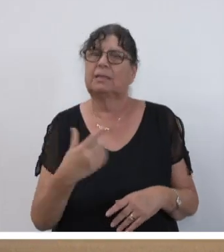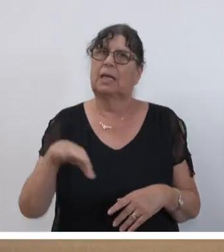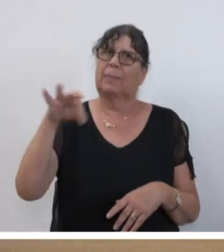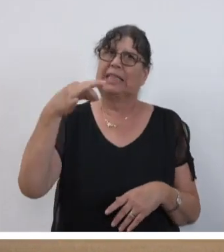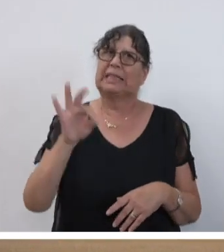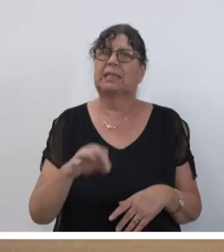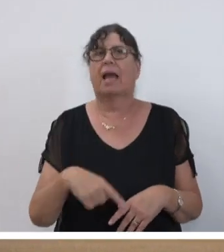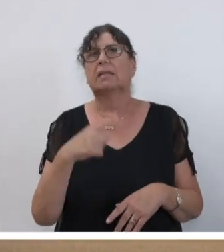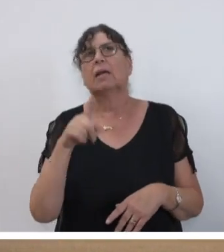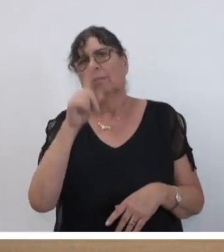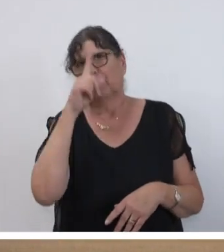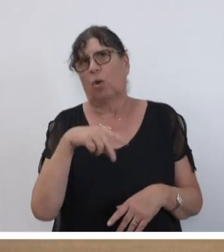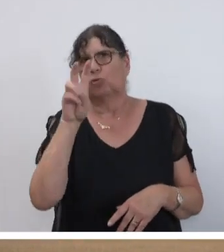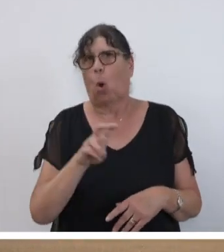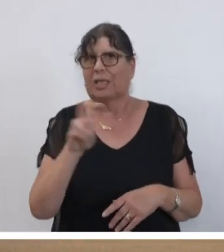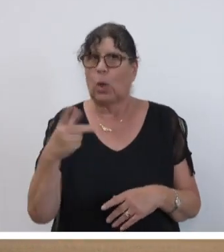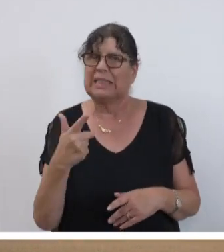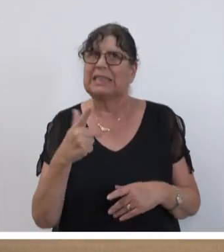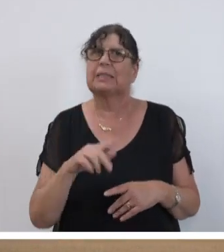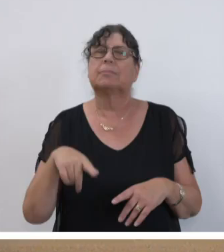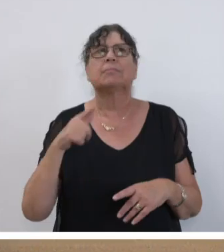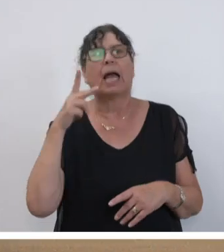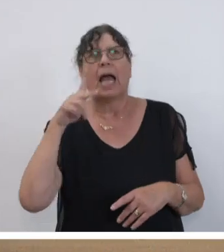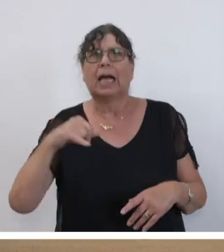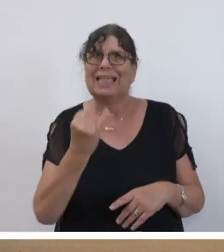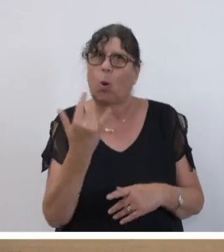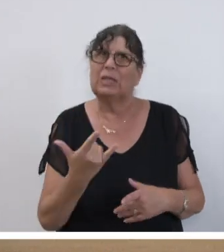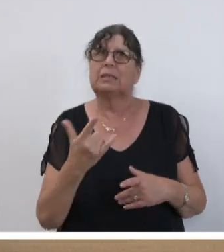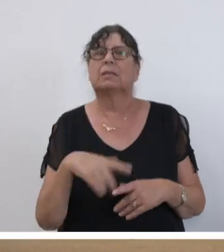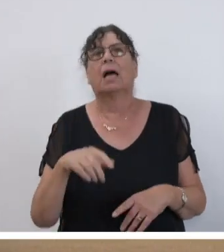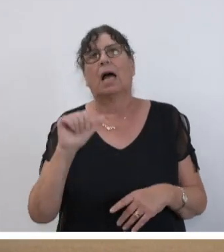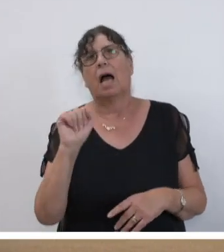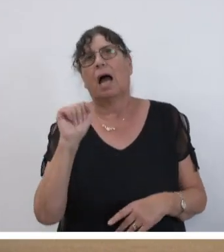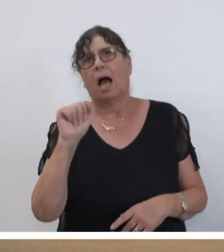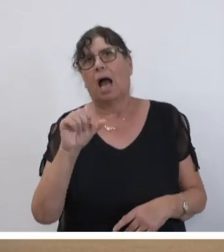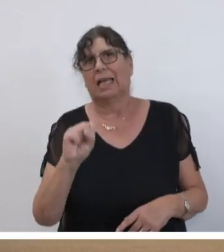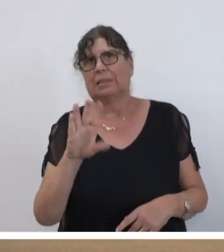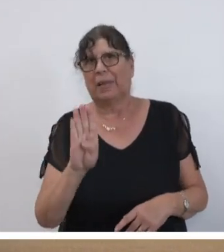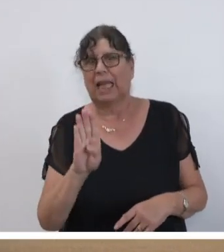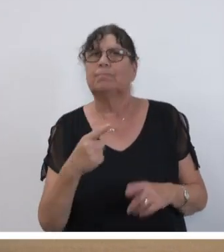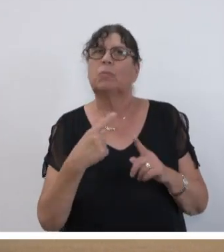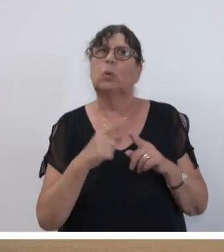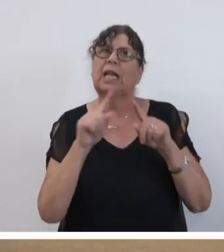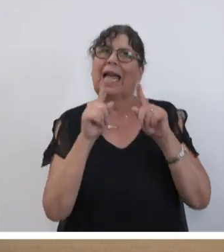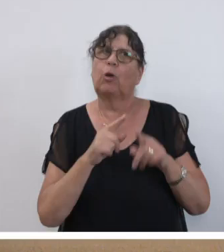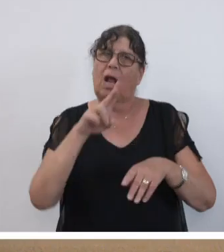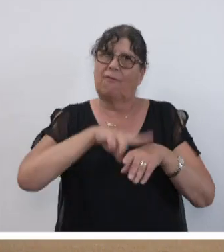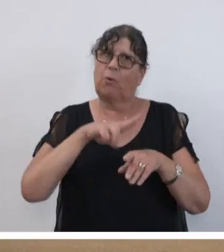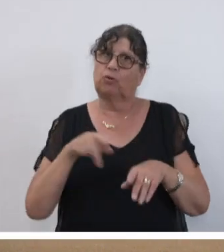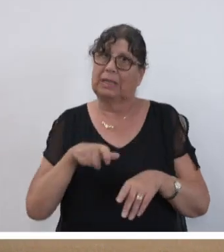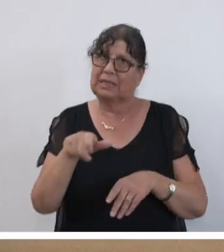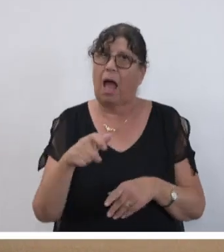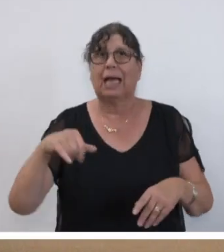Kreuzes, Herrn Guido Joost, Landesvorsitzender des Arbeiter-Samariter-Bundes und für den Regionalvorstand Saar, der